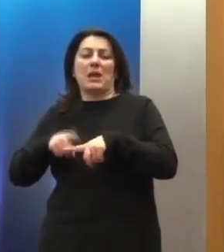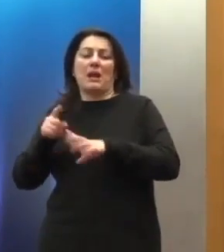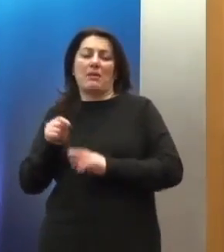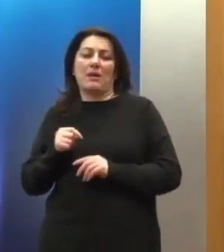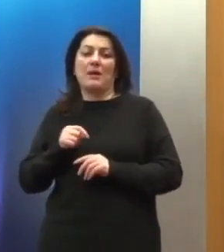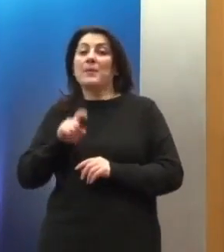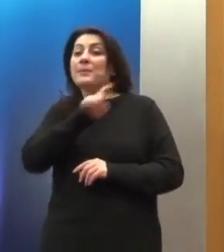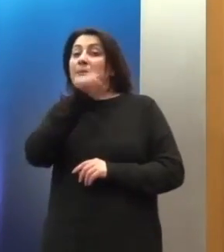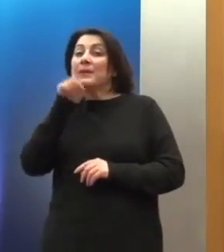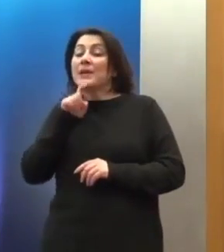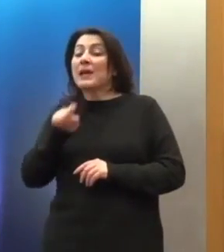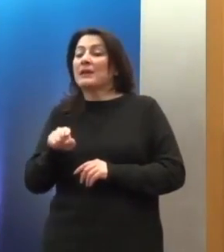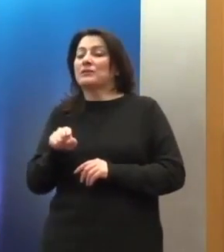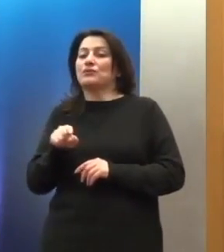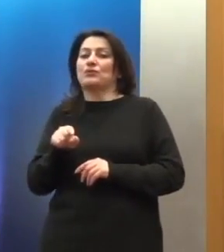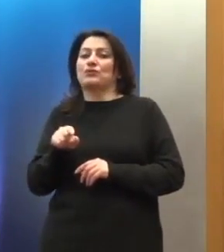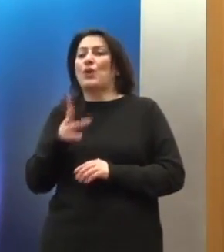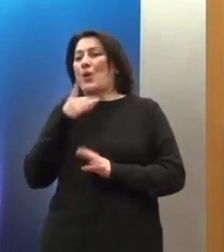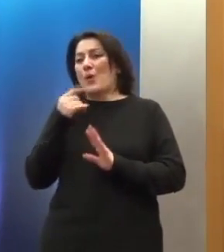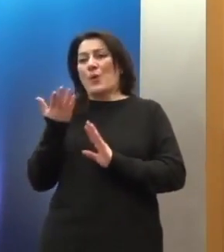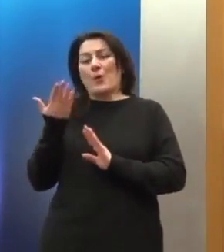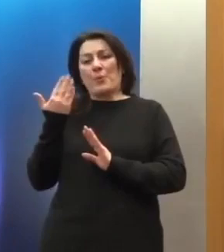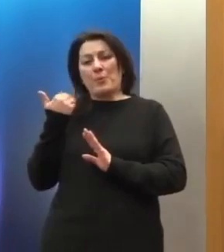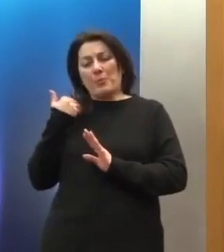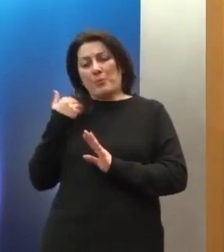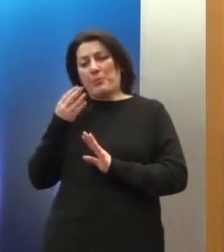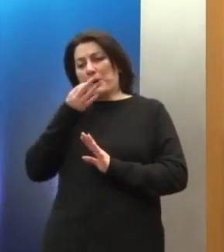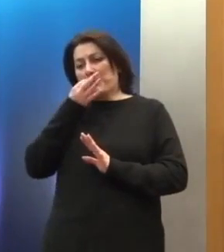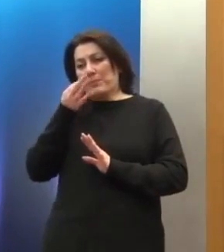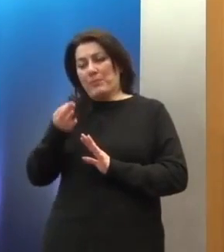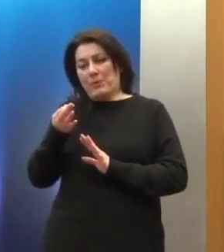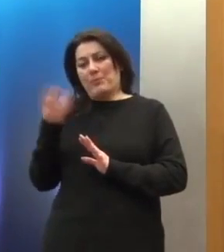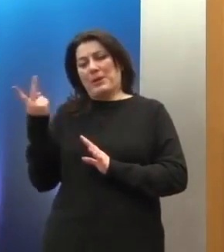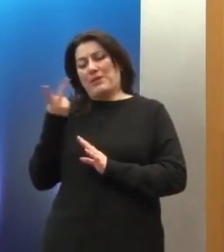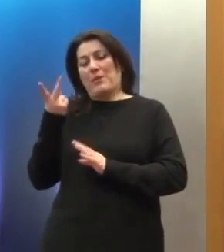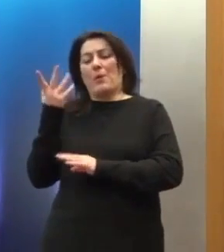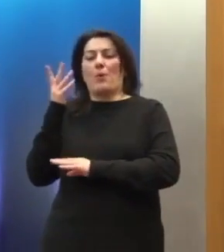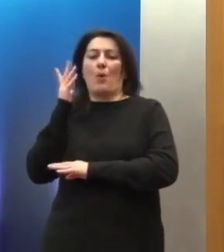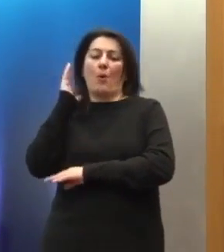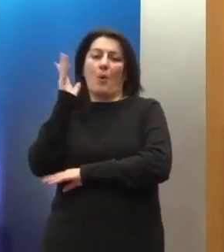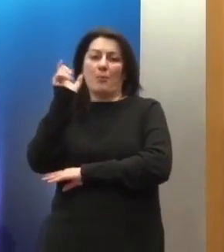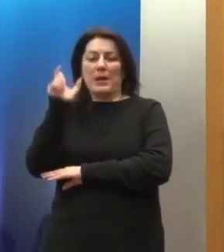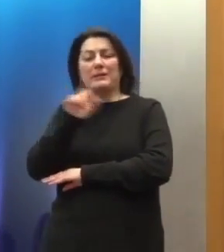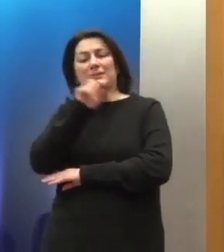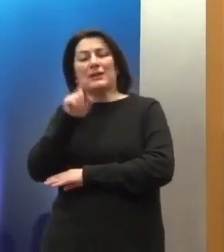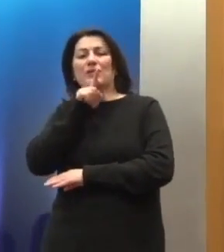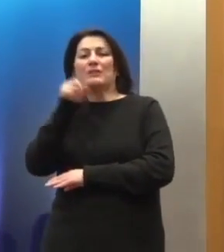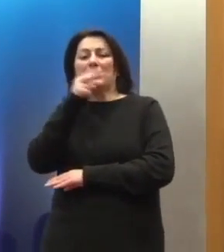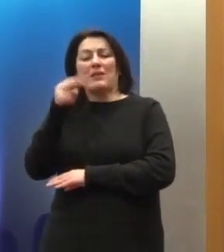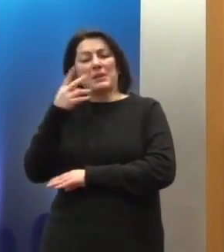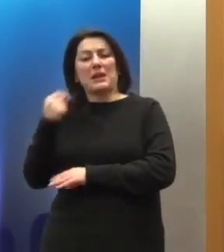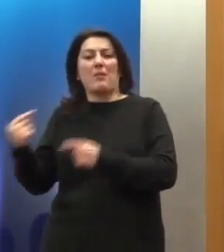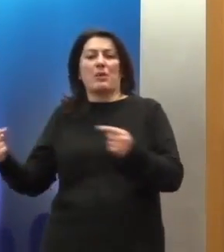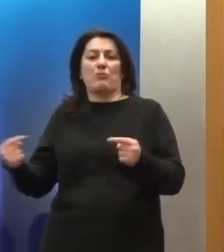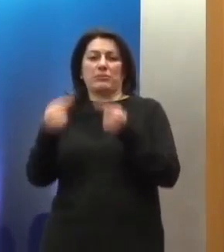με βάση αυτά τα οποία είπε ο κ. Καδρούς και η κ. Αθενοπούλου, να υπάρξουν συγκλούσεις και σε αυτό το χώρο. Ξεκινάω από το